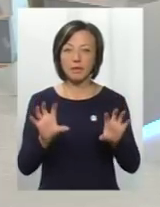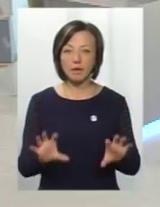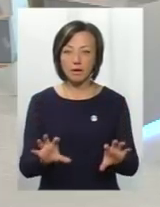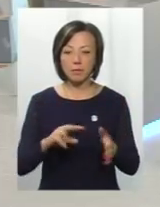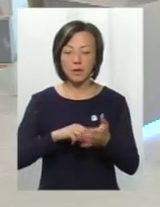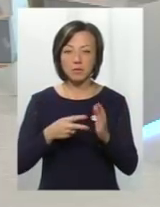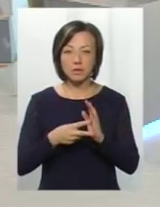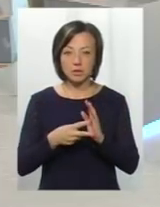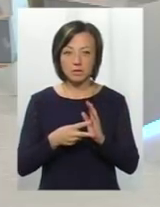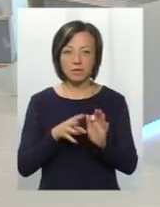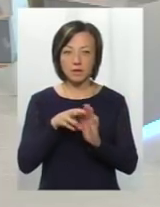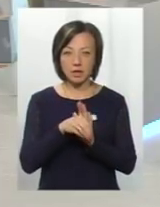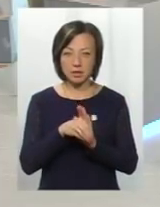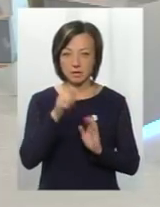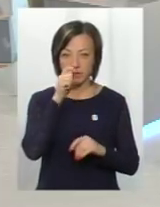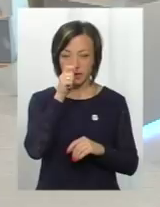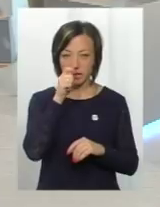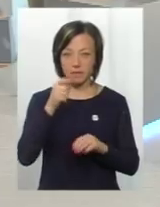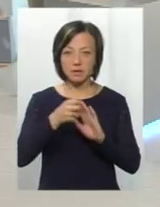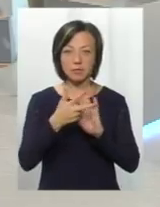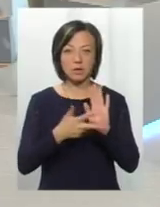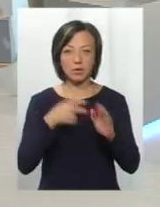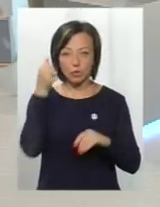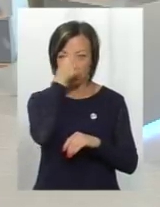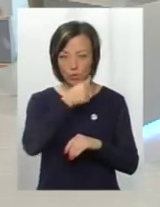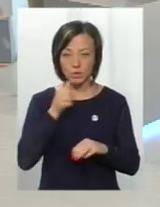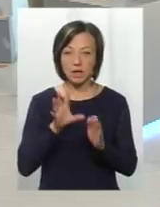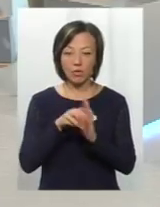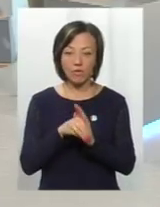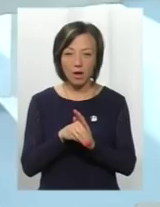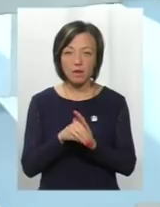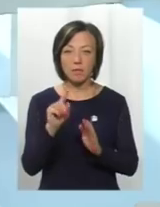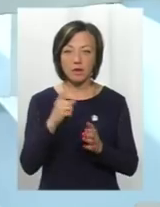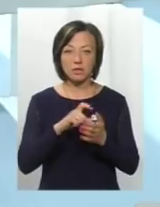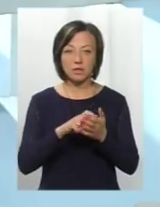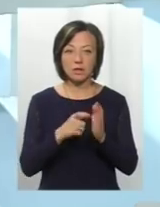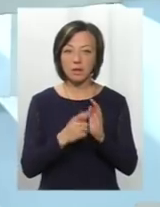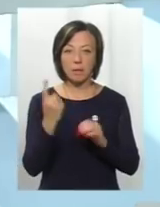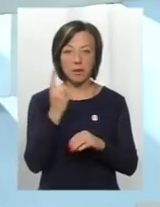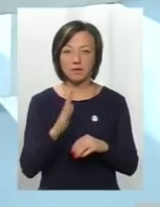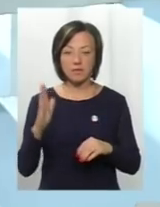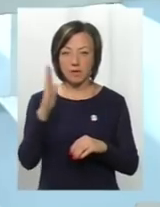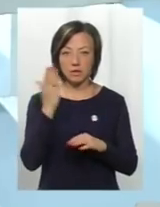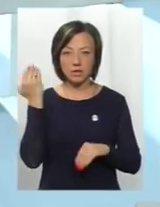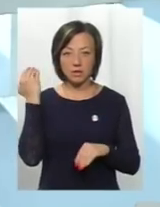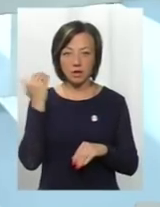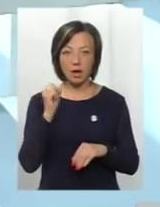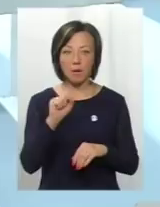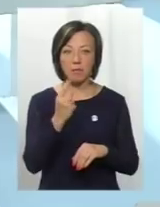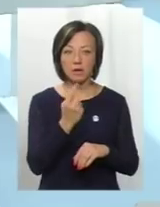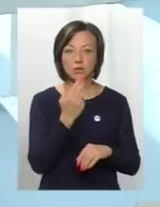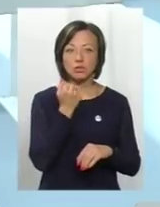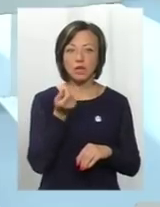передбачає, ну вона внесена в квітні 2018 року, що зарахування проходить не 1 вересня, як проходило раніше, а 1